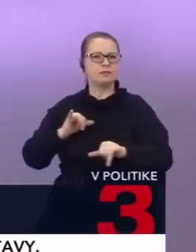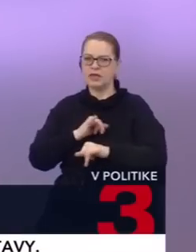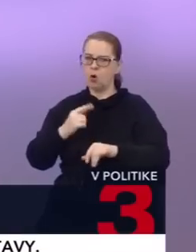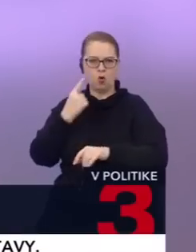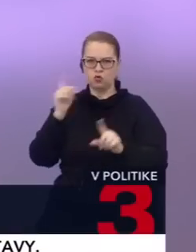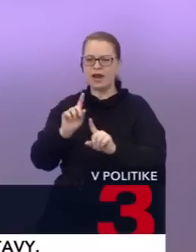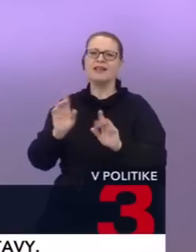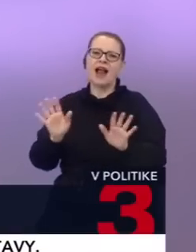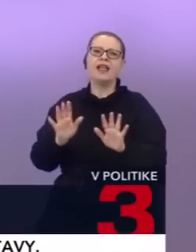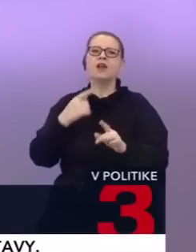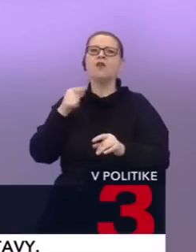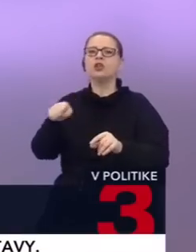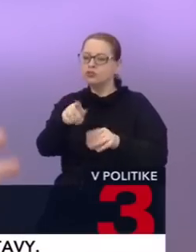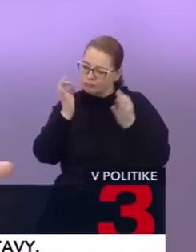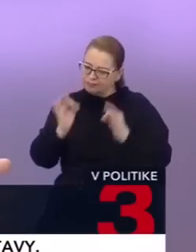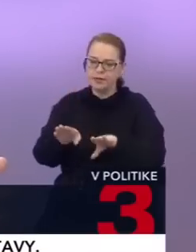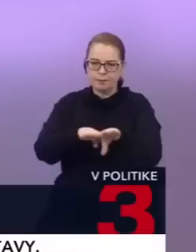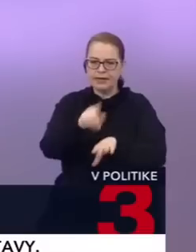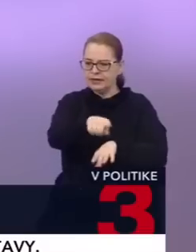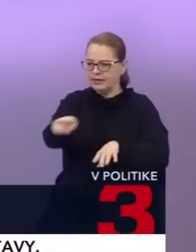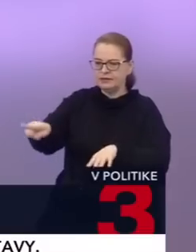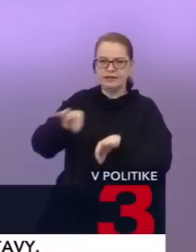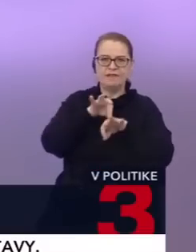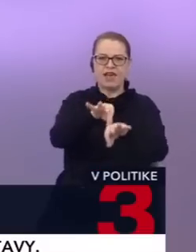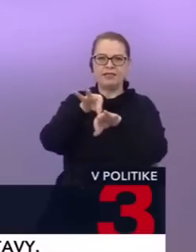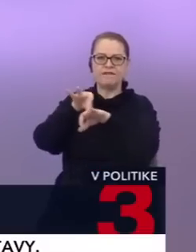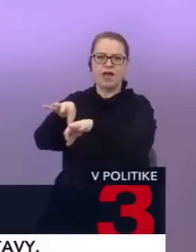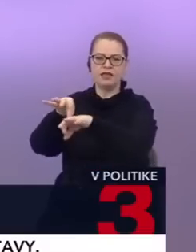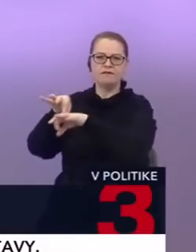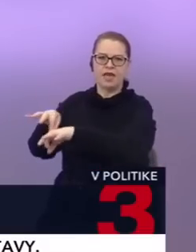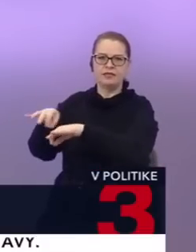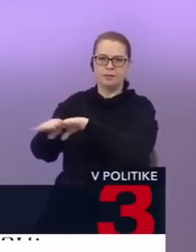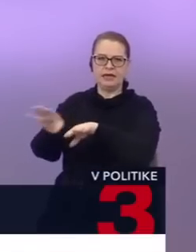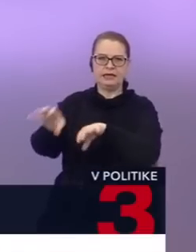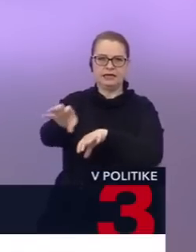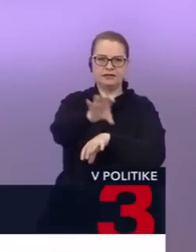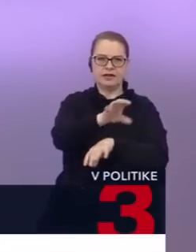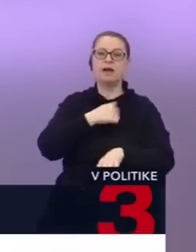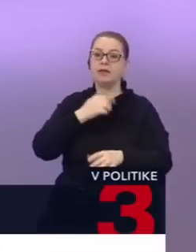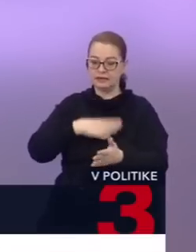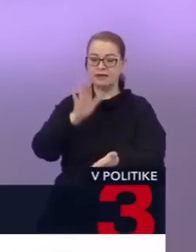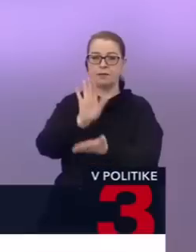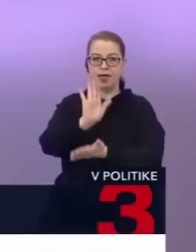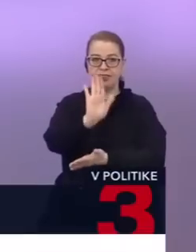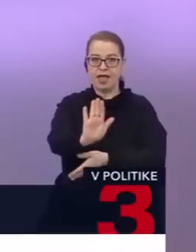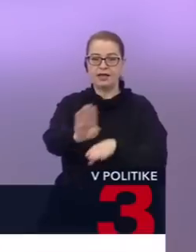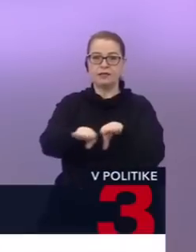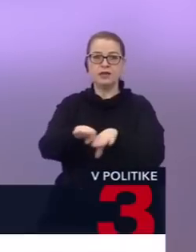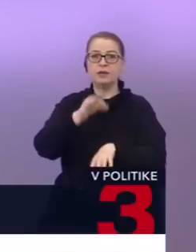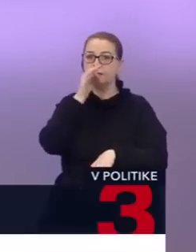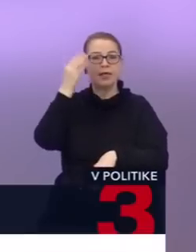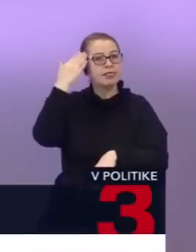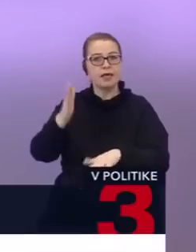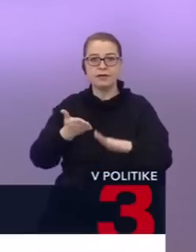ja to rozumiem. Lebo o to sú tí ministri, aby tie rezorty viedli. Čiže my ponechávame všetkých ministrov, tak ako sú, lebo nevieme ich nahradiť